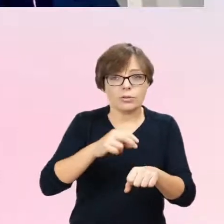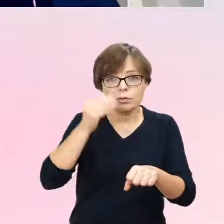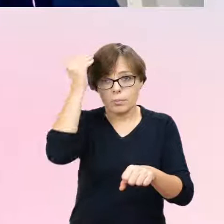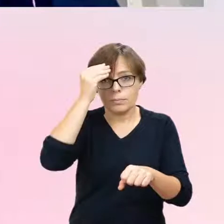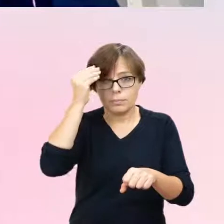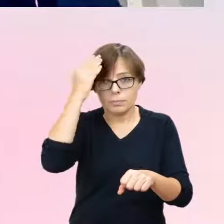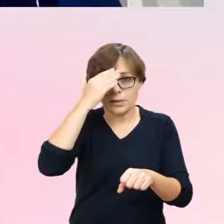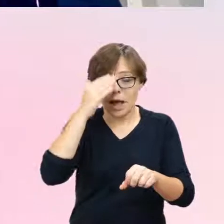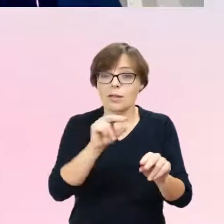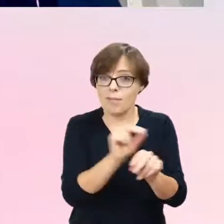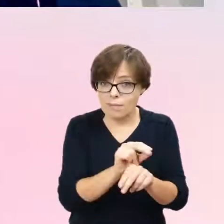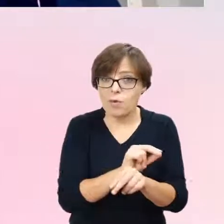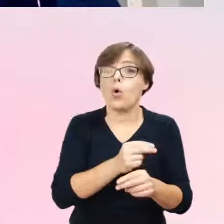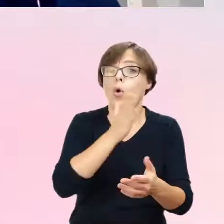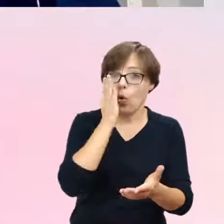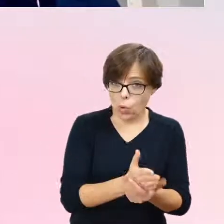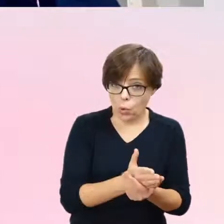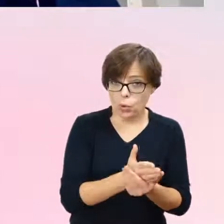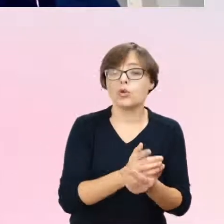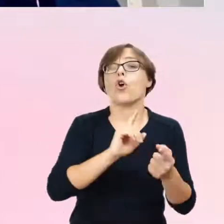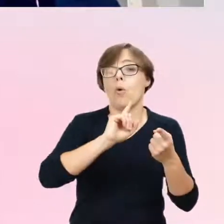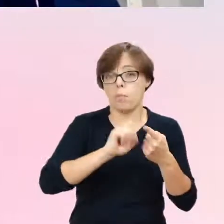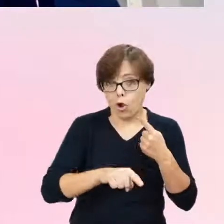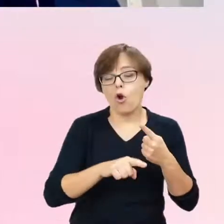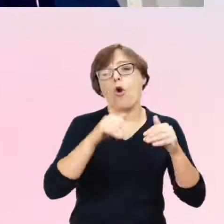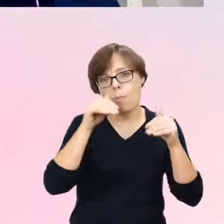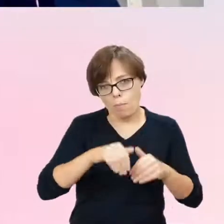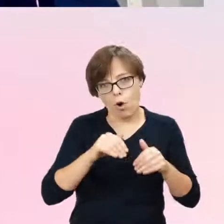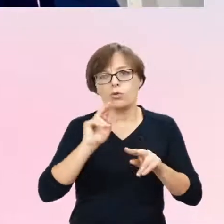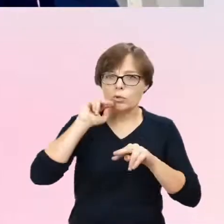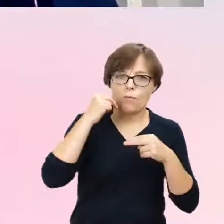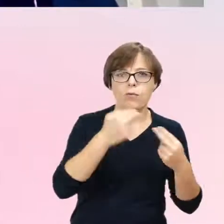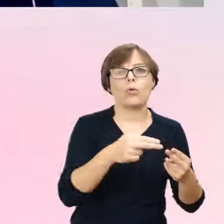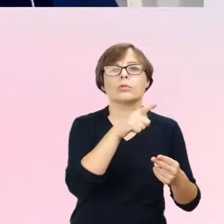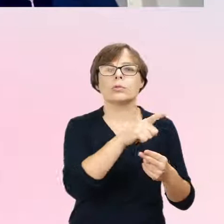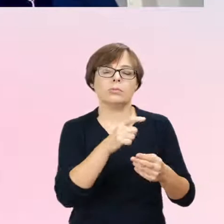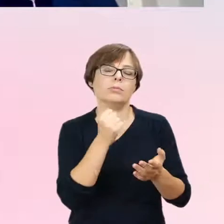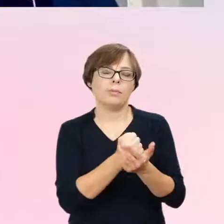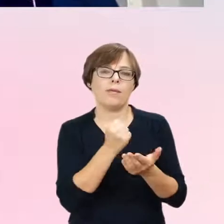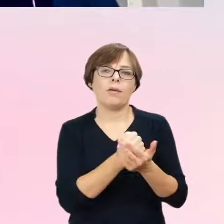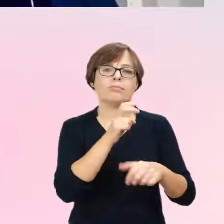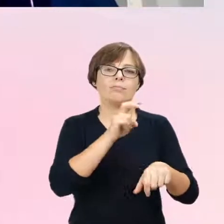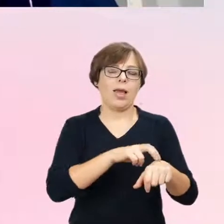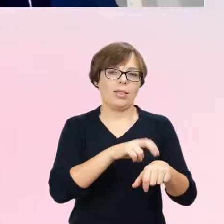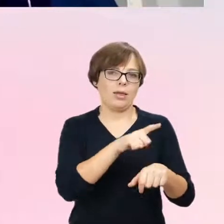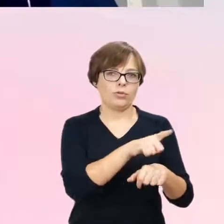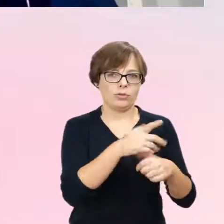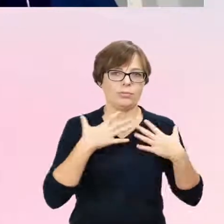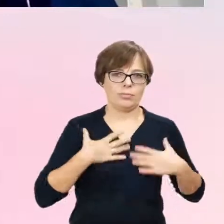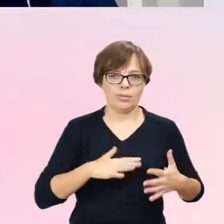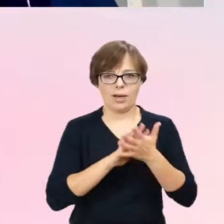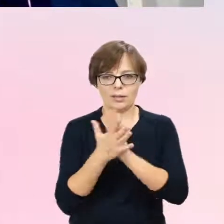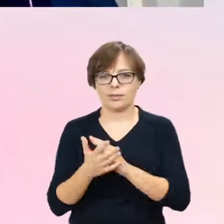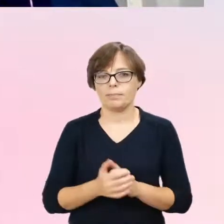rozważać kwestie związane z tranzycją także medyczną. Kwestie świadomej